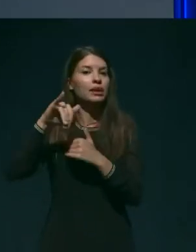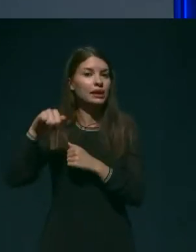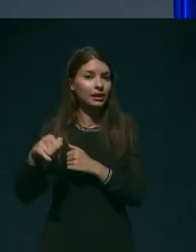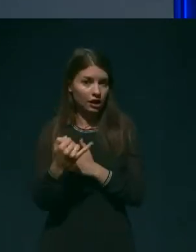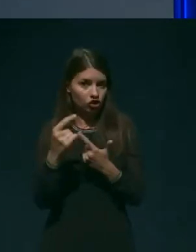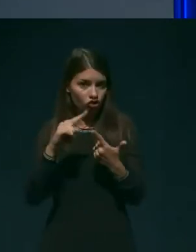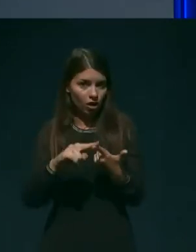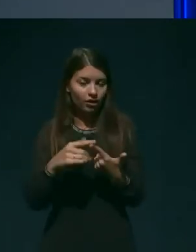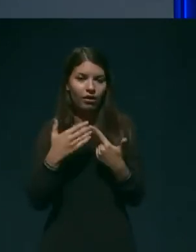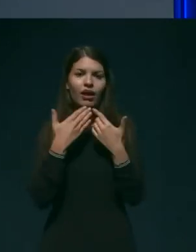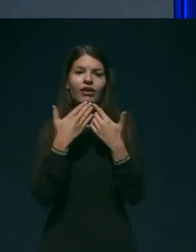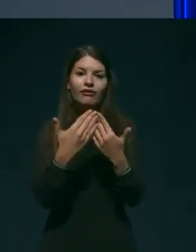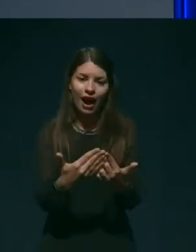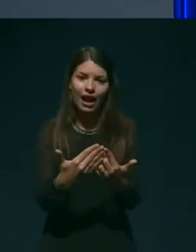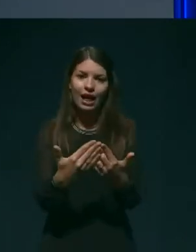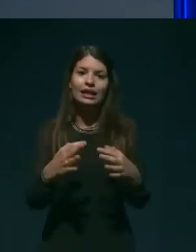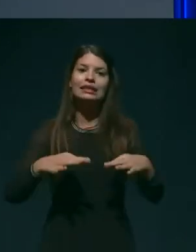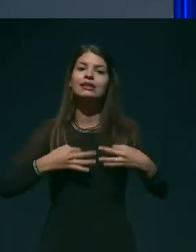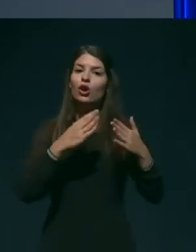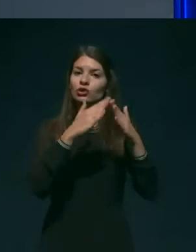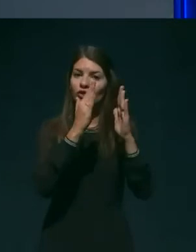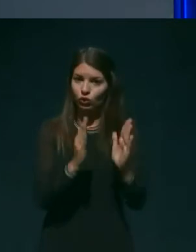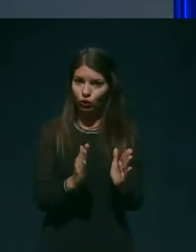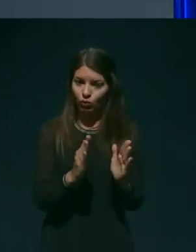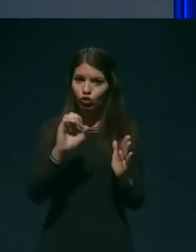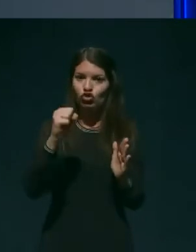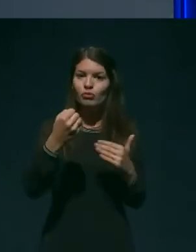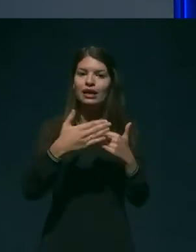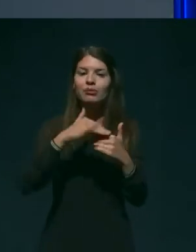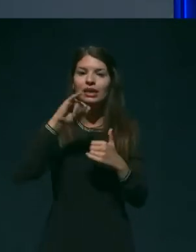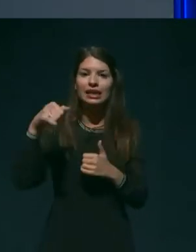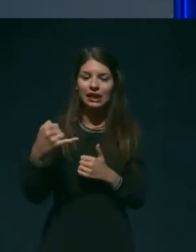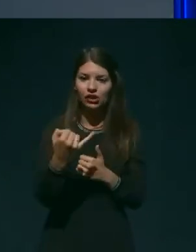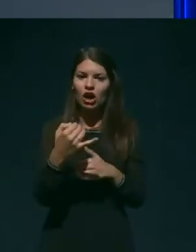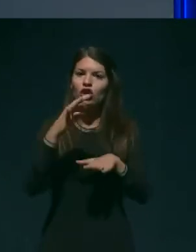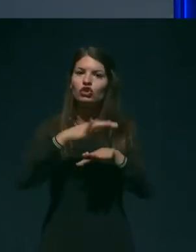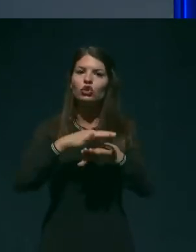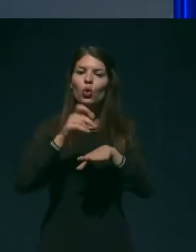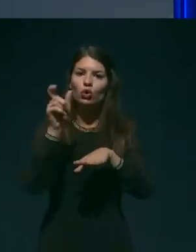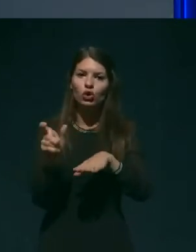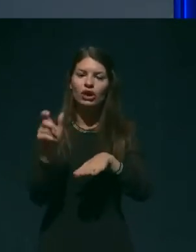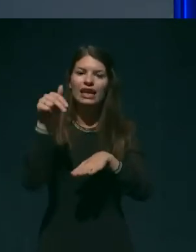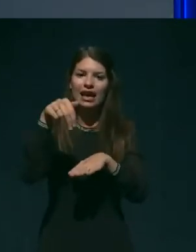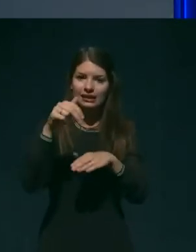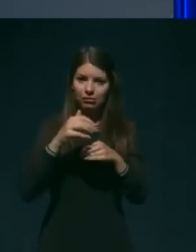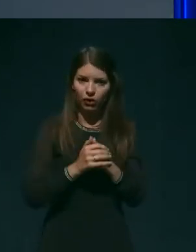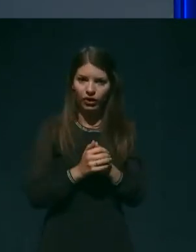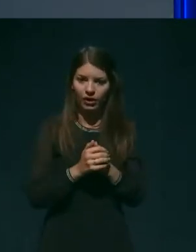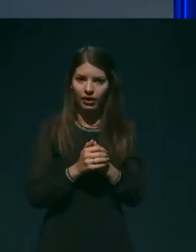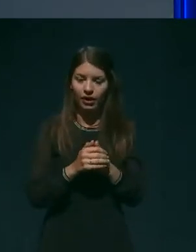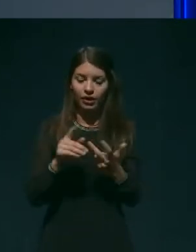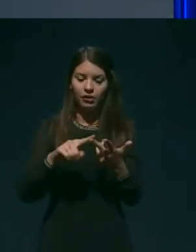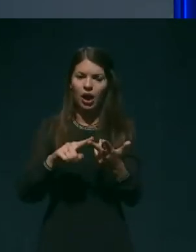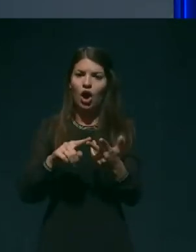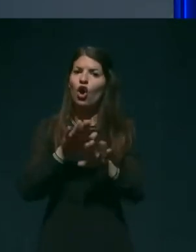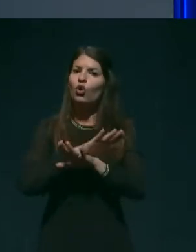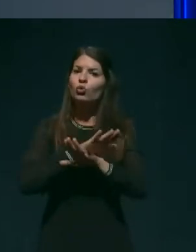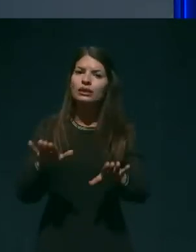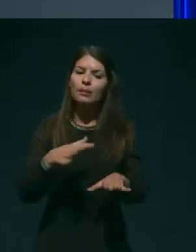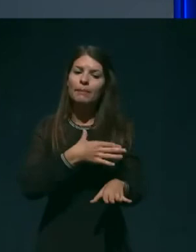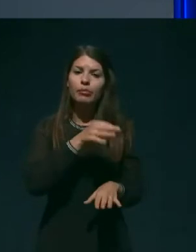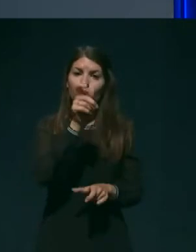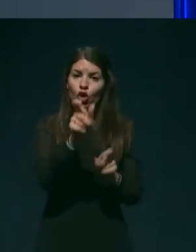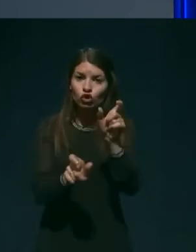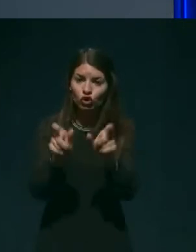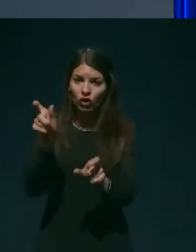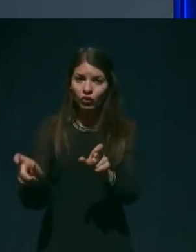zdravstveni domu Šmarje Prijelšah z dr. Nasibovo in pa vsem tako prostovolcem, kot tudi